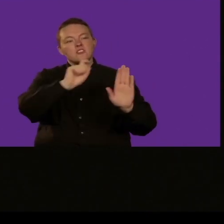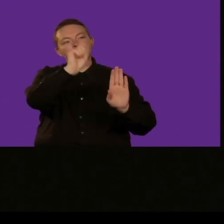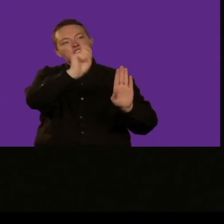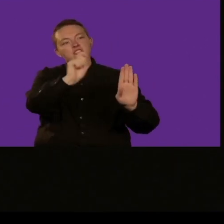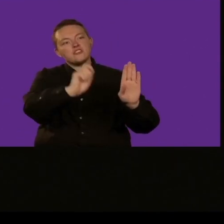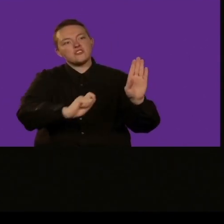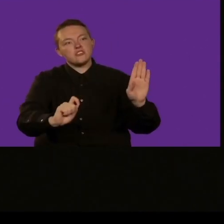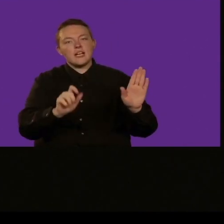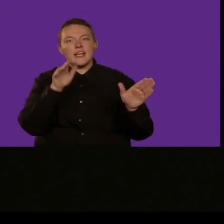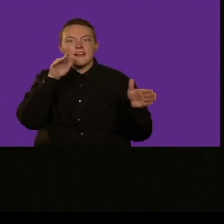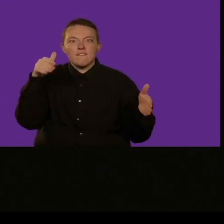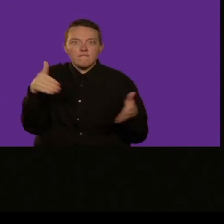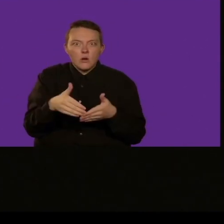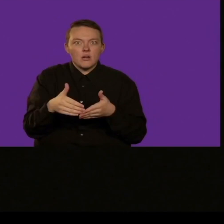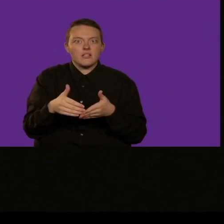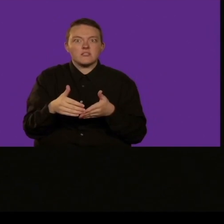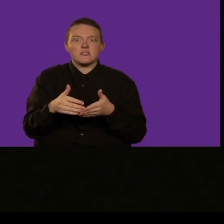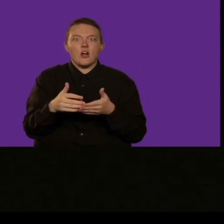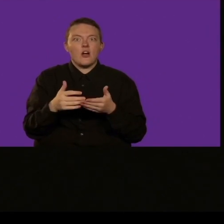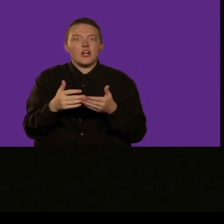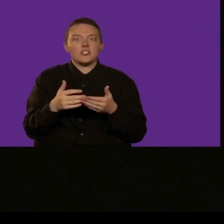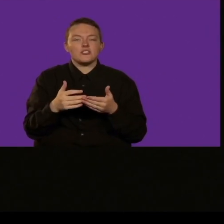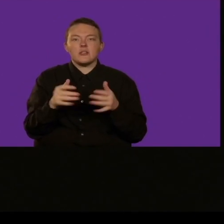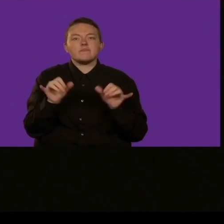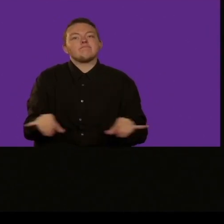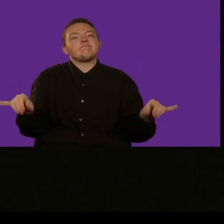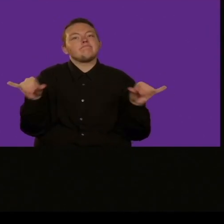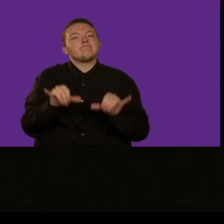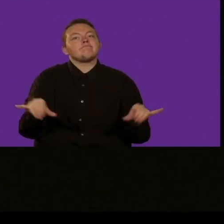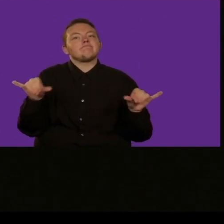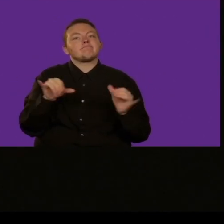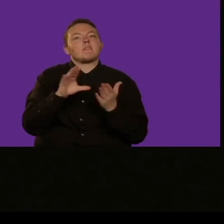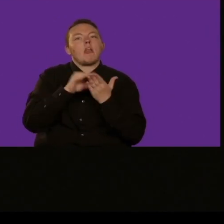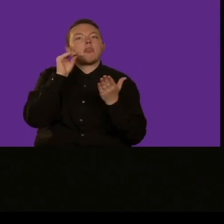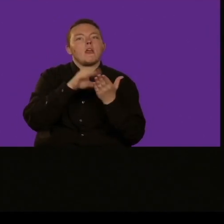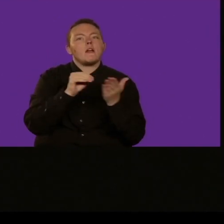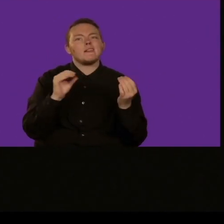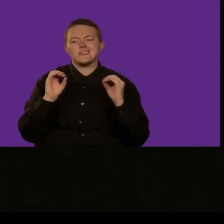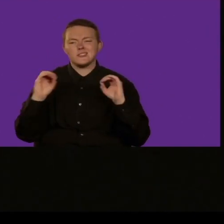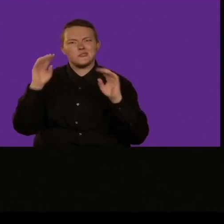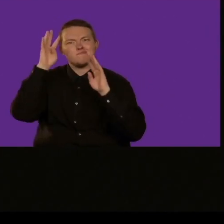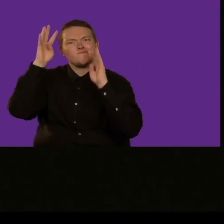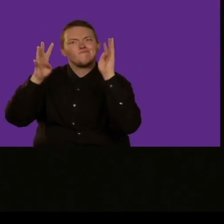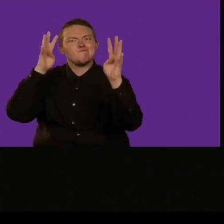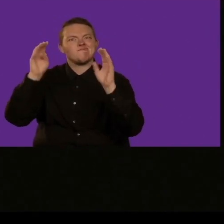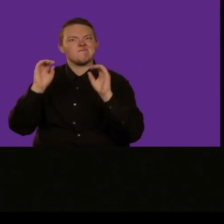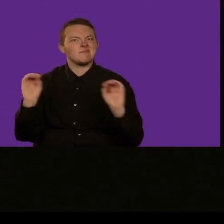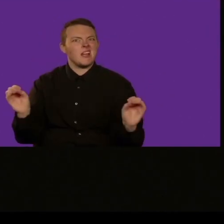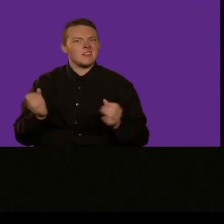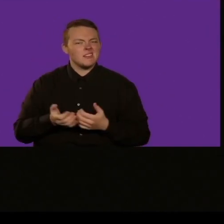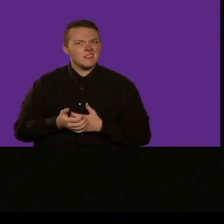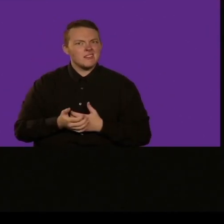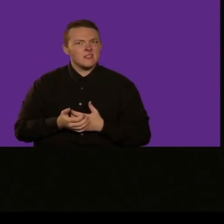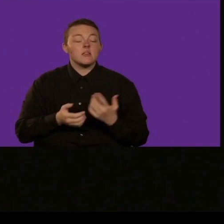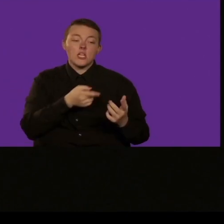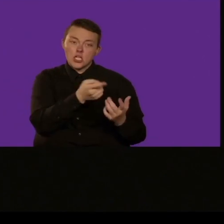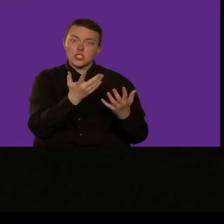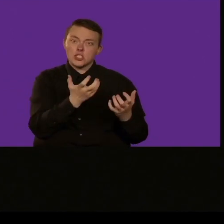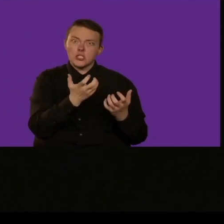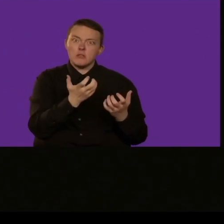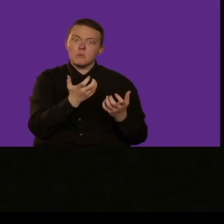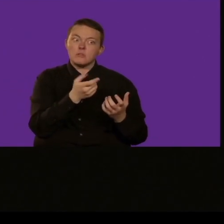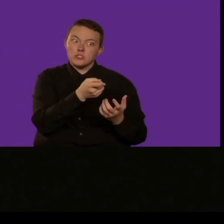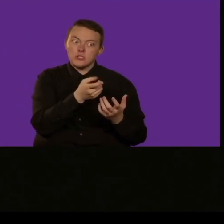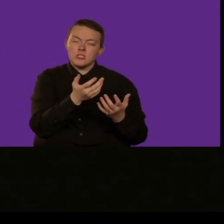Lei ci ha dato l'obbligo di pensare, dire, noi dobbiamo imparare attraverso, tramite la